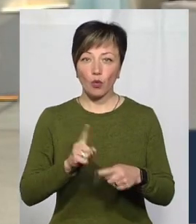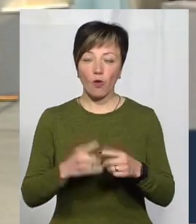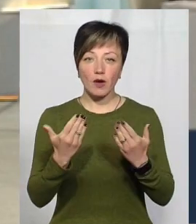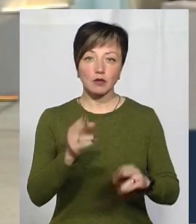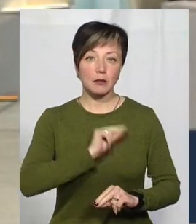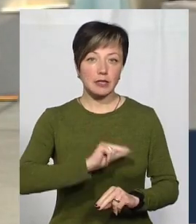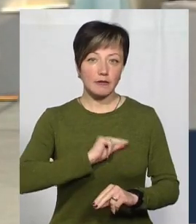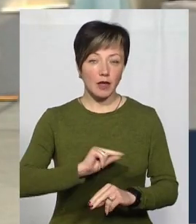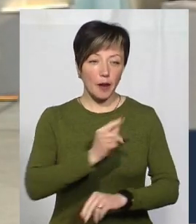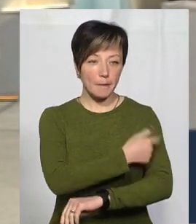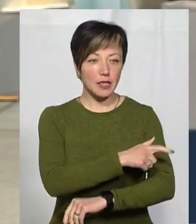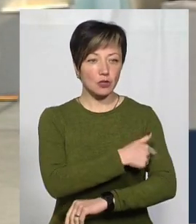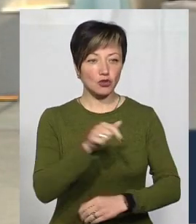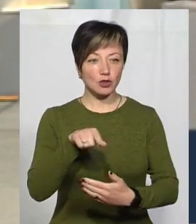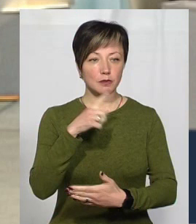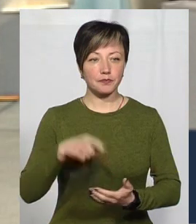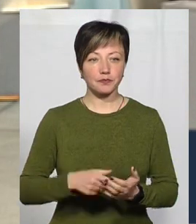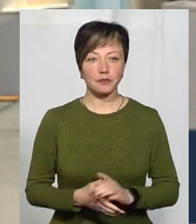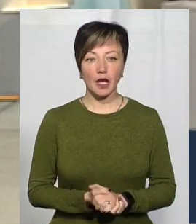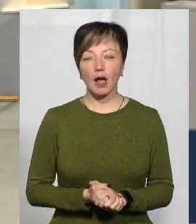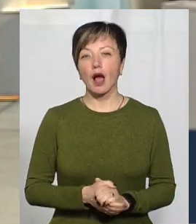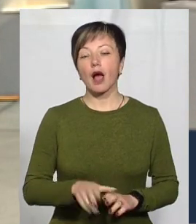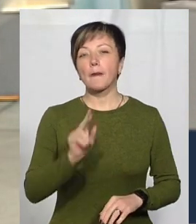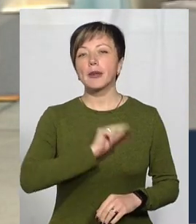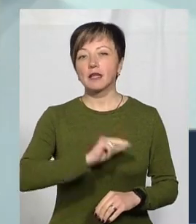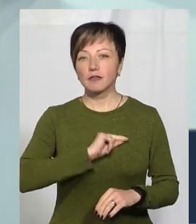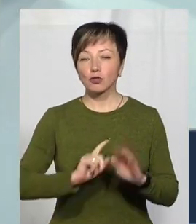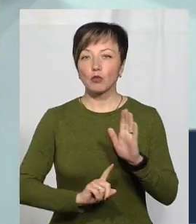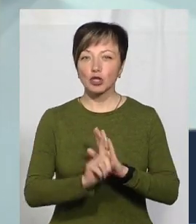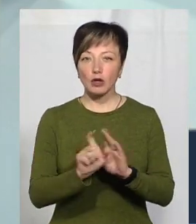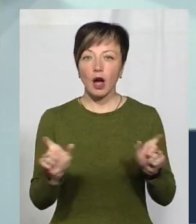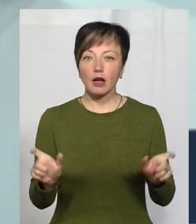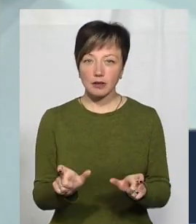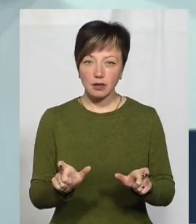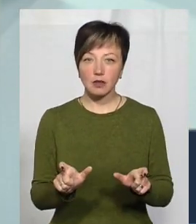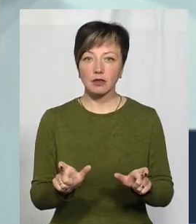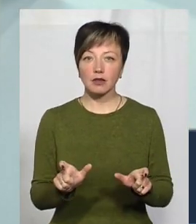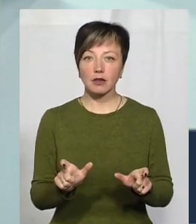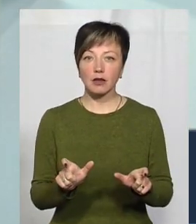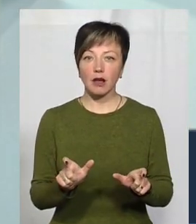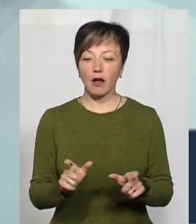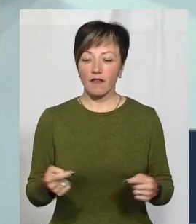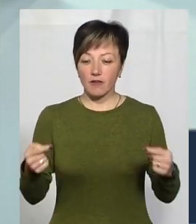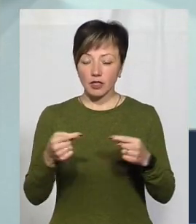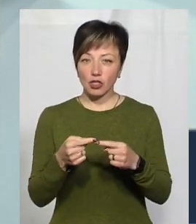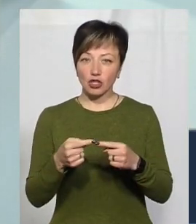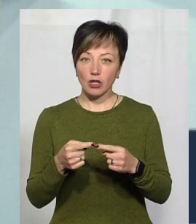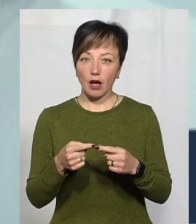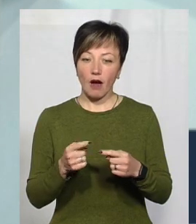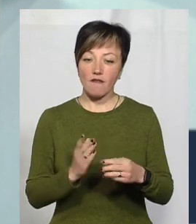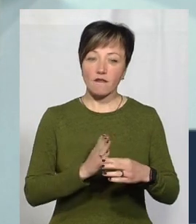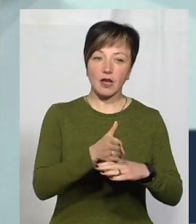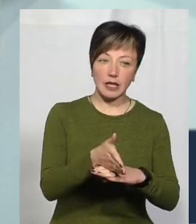ваші медпрацівники? Працівники з початку карантину визначені шляхи входу і виходу з відділення.